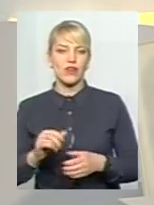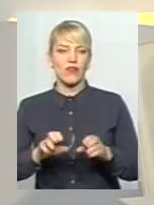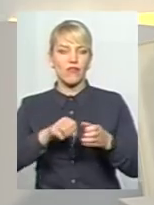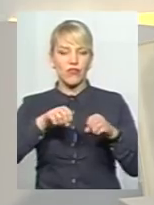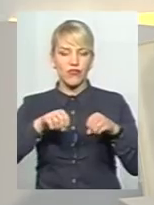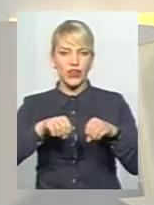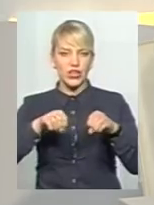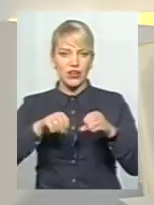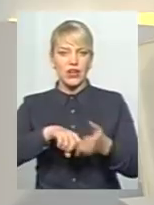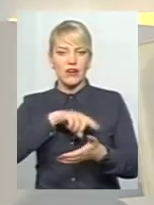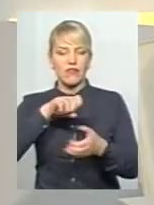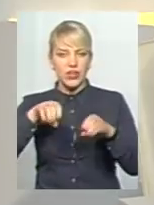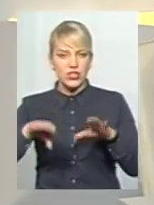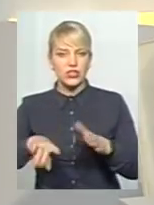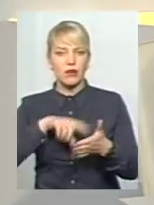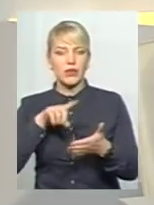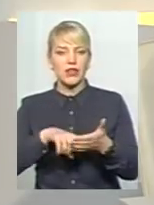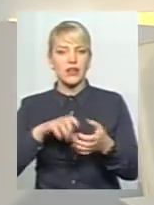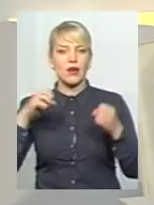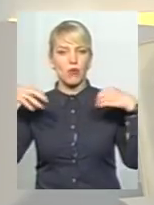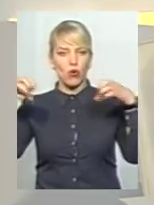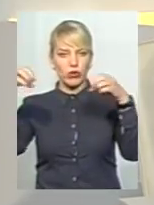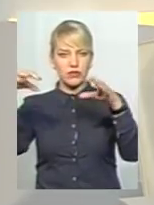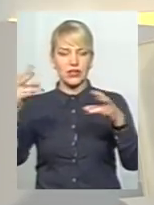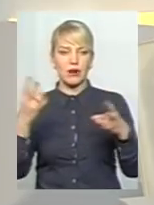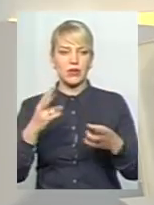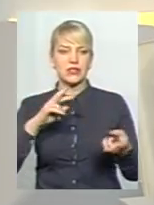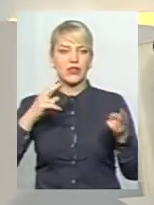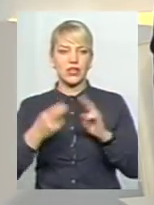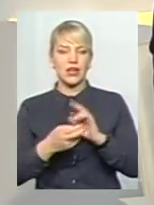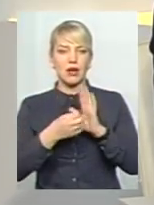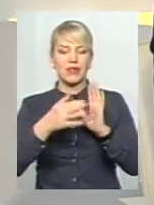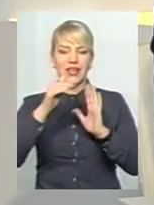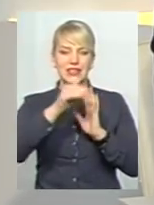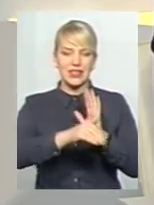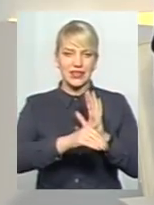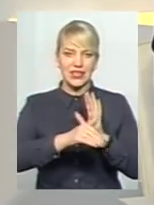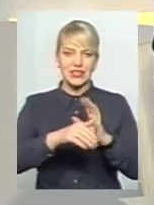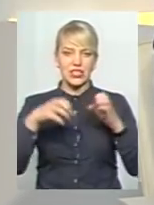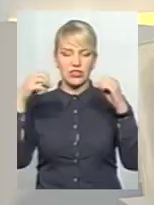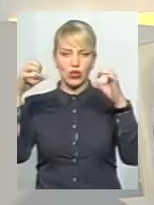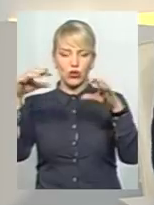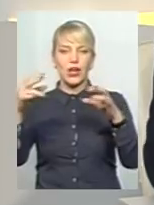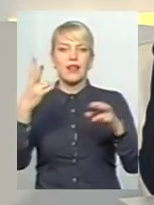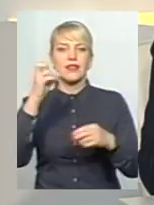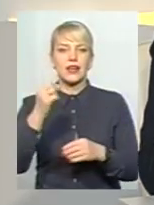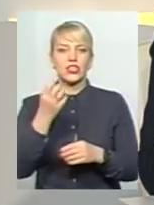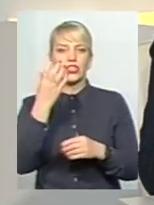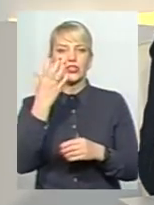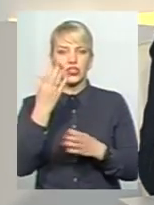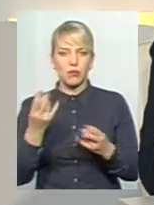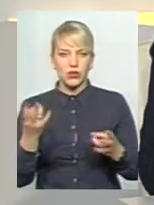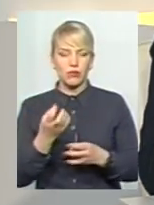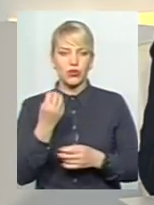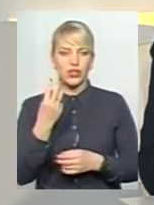зовнішньому освітленню. Нам потрібно замінити з 15 тисяч світлоточок ще десь 13 тисяч світлоточок і нових